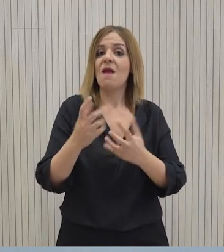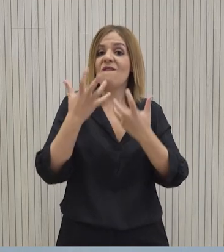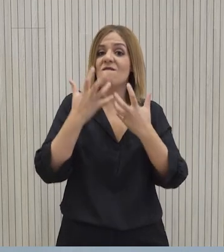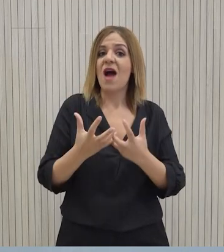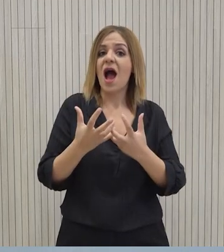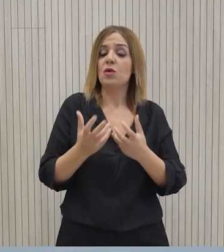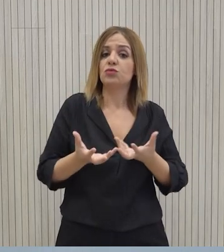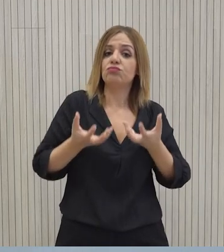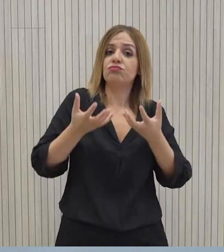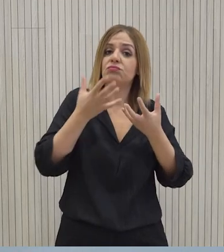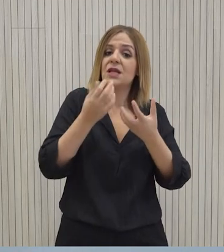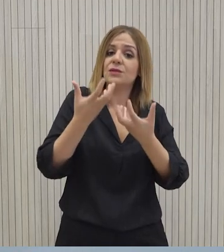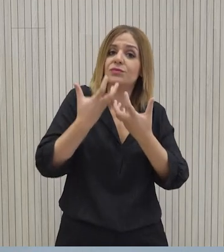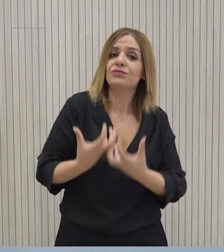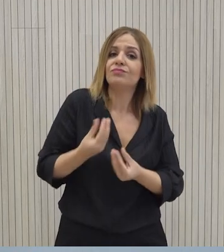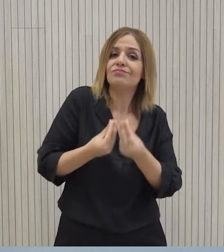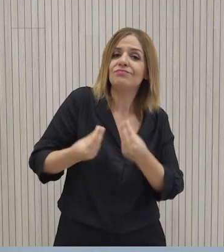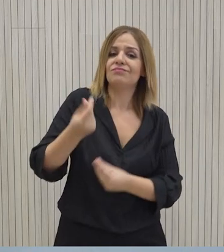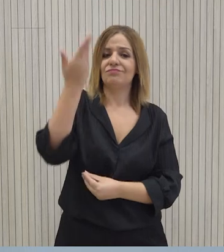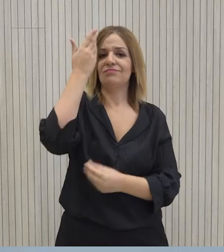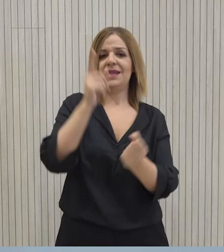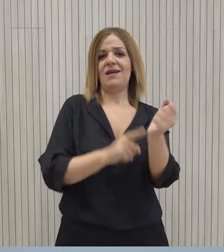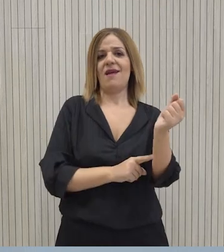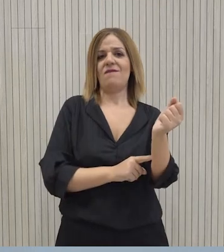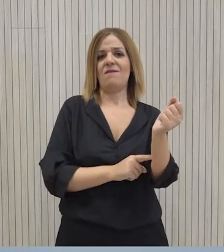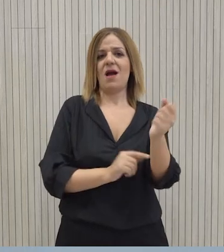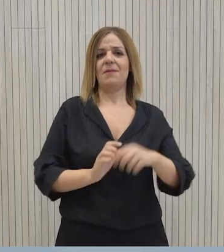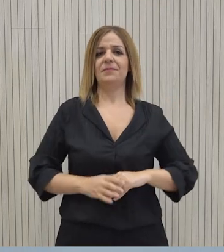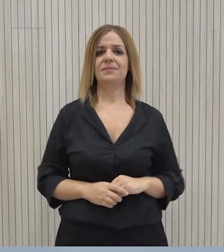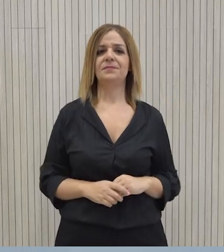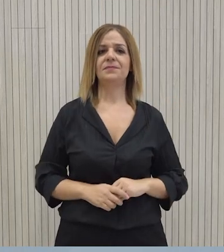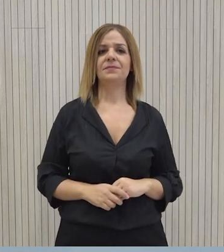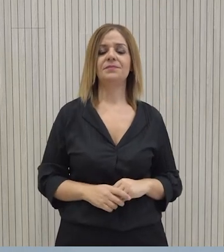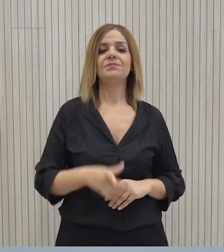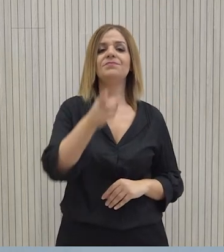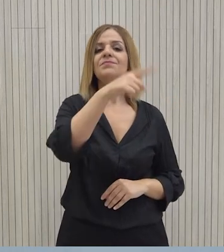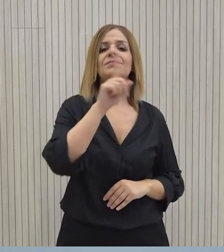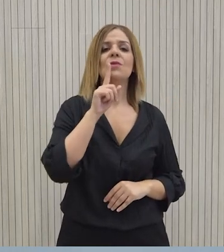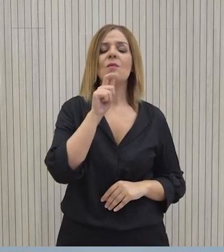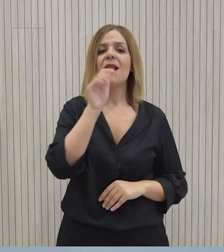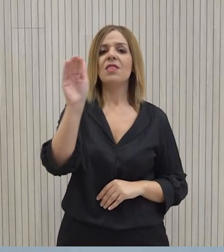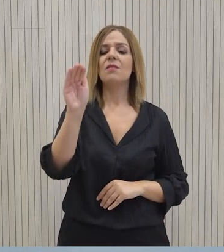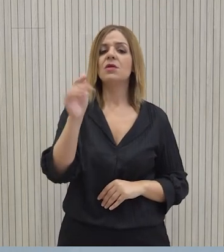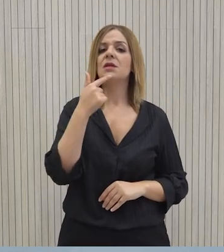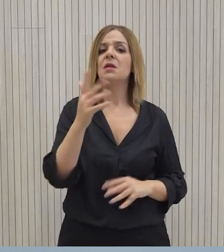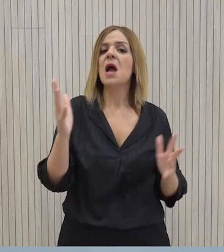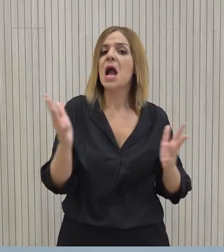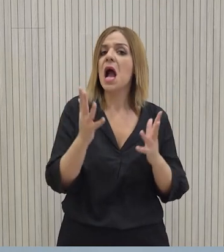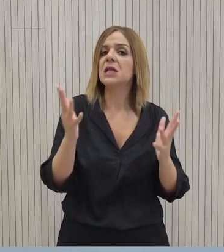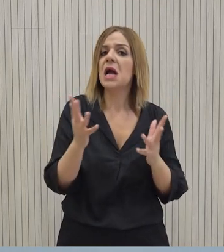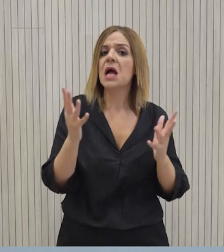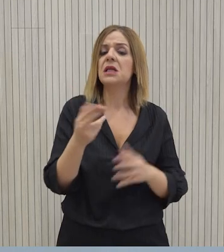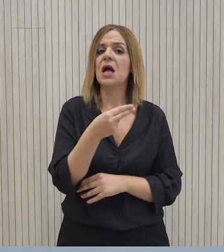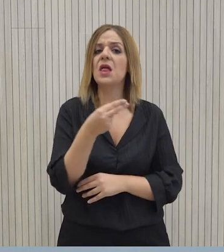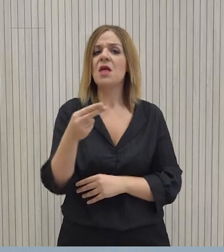αυτή την περίοδο επιπρόσθετο κόστος στις τιμές του ηλεκτρικού ρεύματος. Κύριε Πρόσωπε, υπάρχει περίπου την ενημερώση για